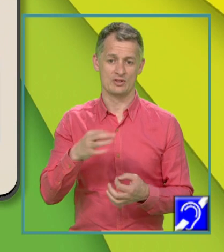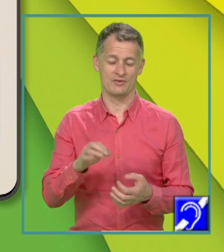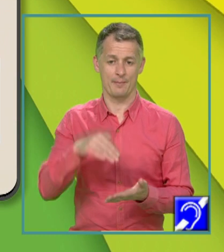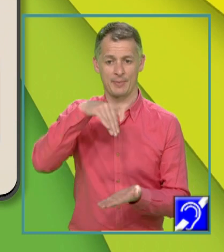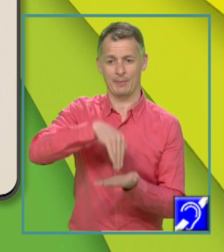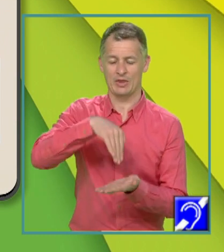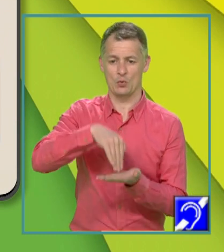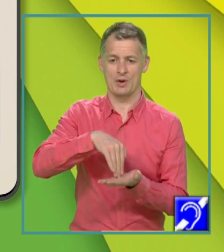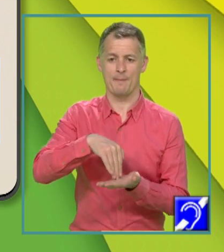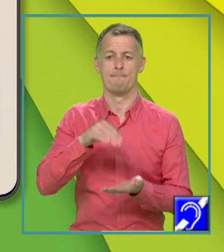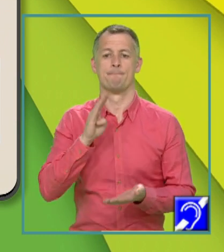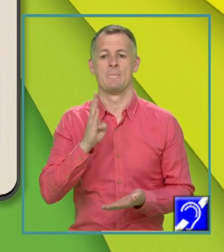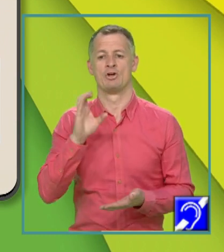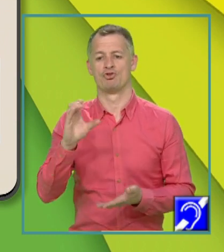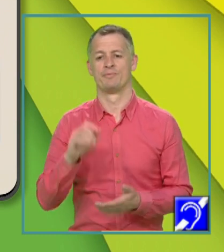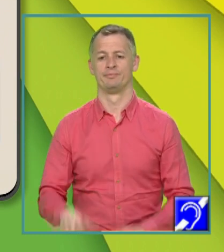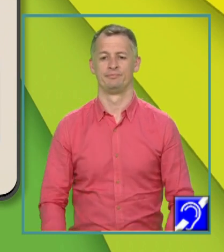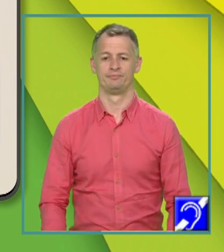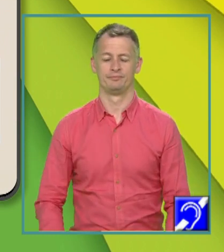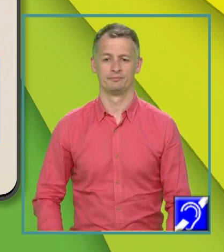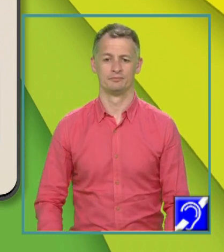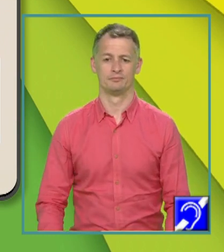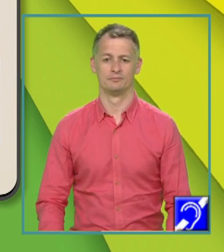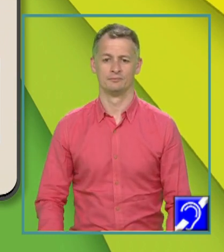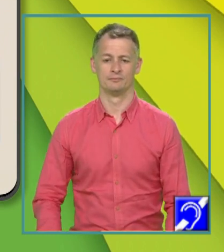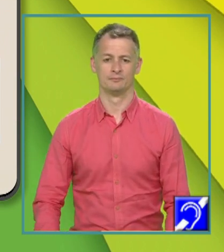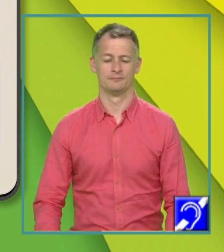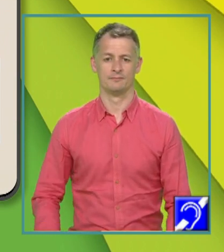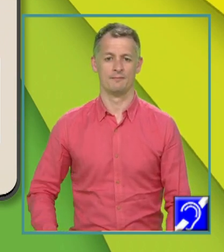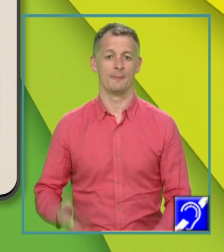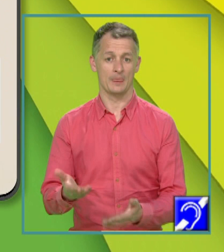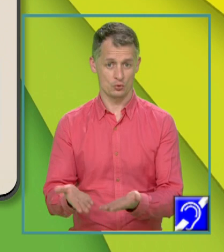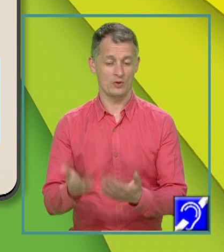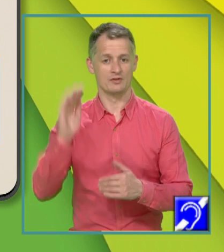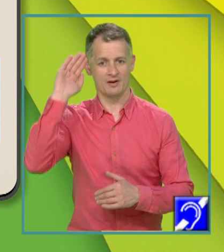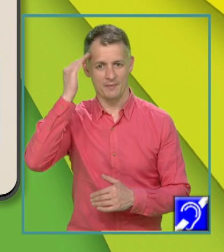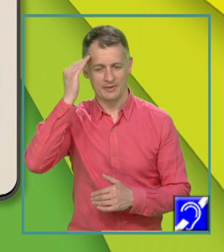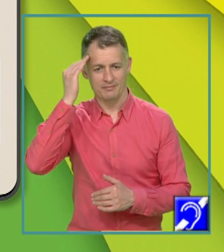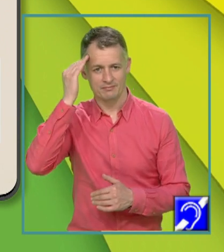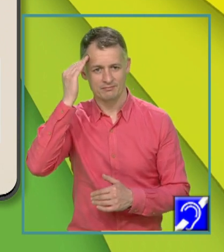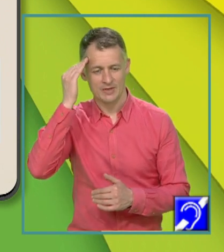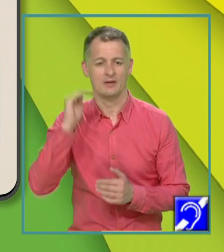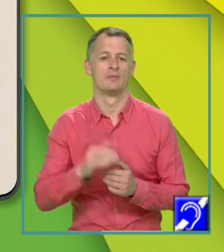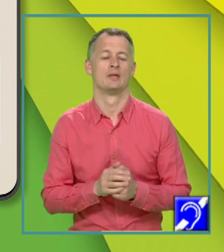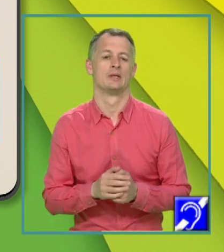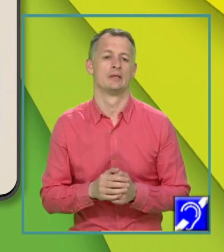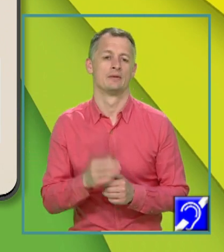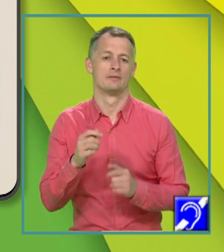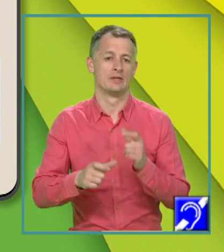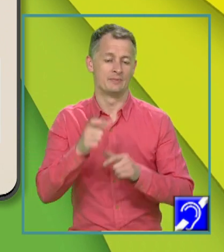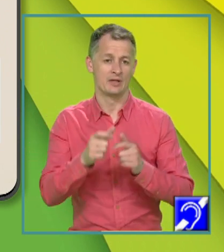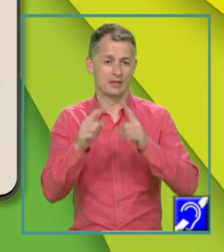perpendicular pe BC, da? Deci, cu ocazia aceasta ne amintim și proprietățile unui triunghi isoscel, da?